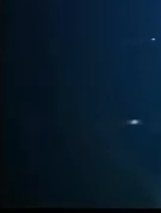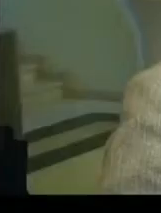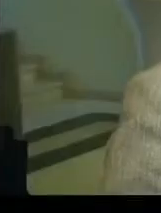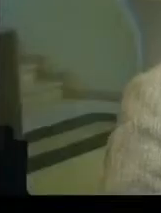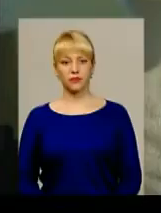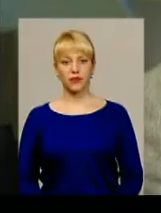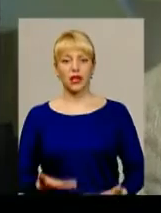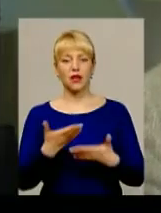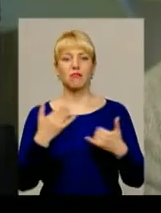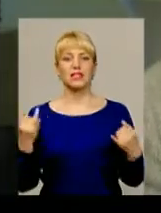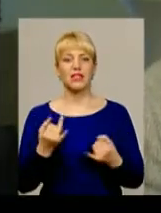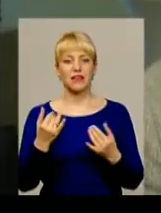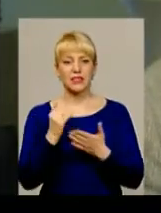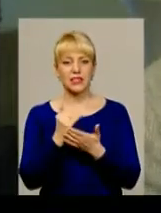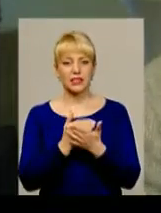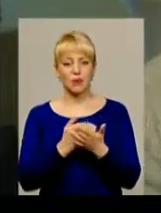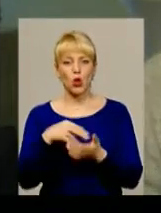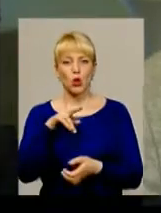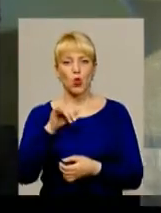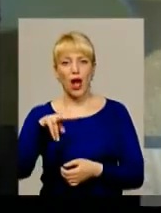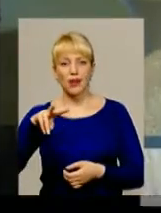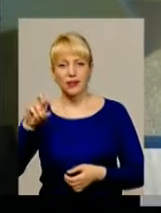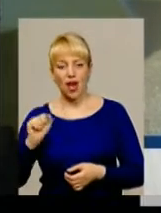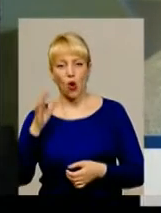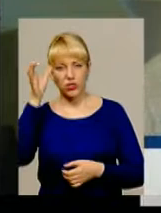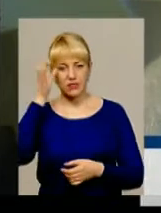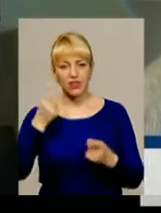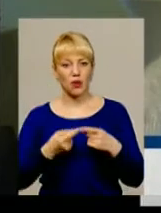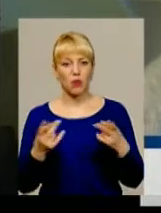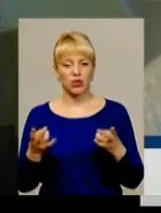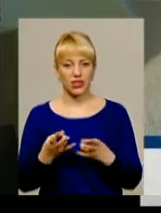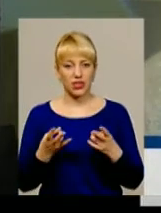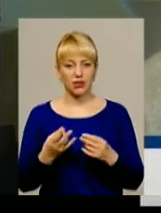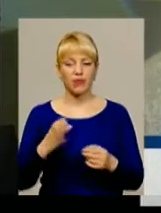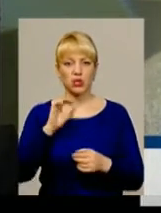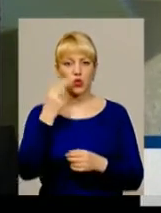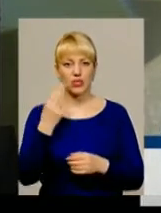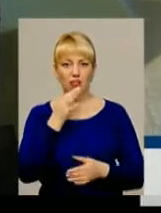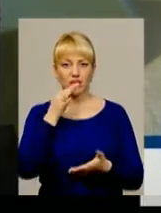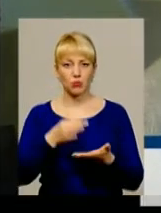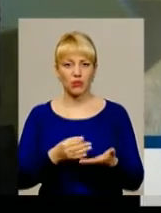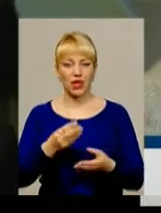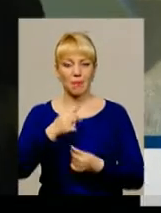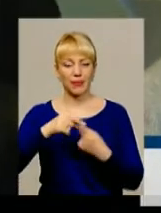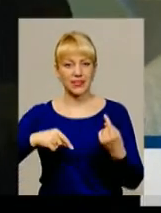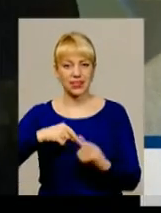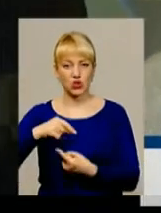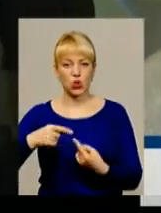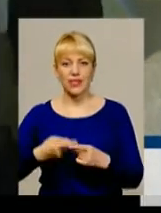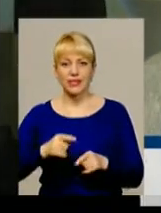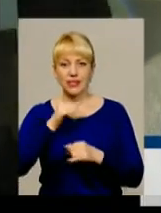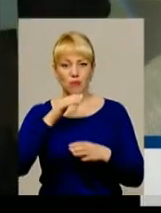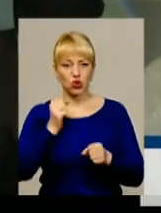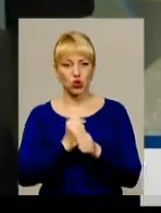Ми зацікавлені в системі дуальної освіти, але, зрозуміло, для цього потрібна, по-перше, соціальна відповідальність бізнесу. Це не може